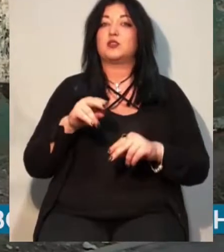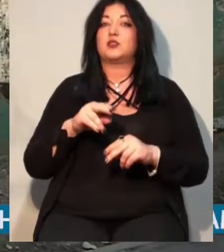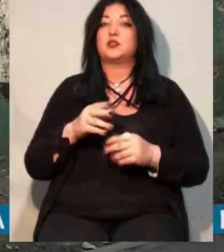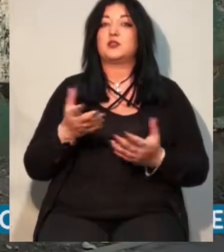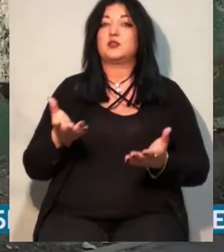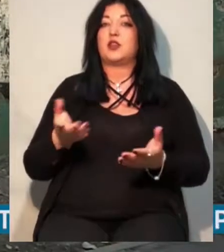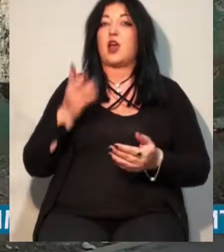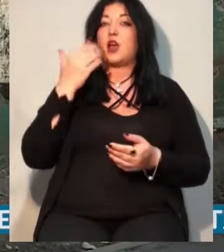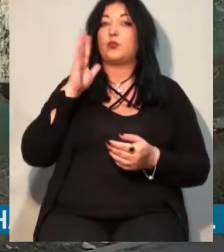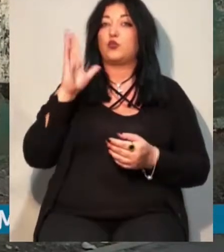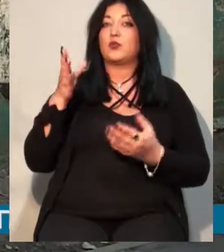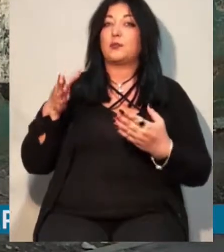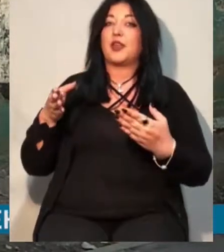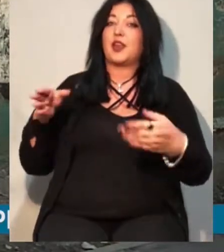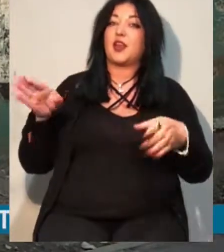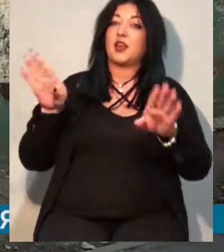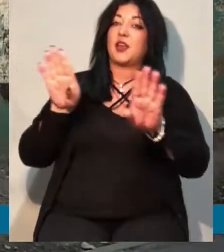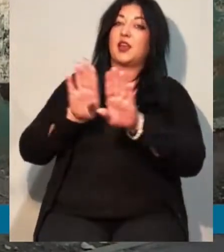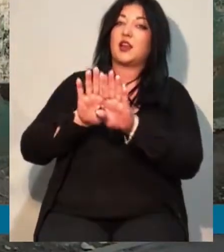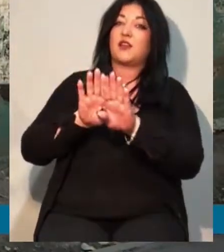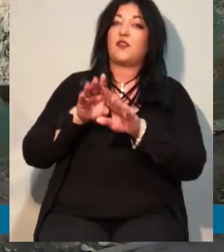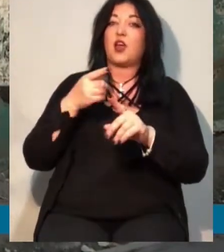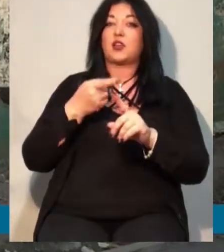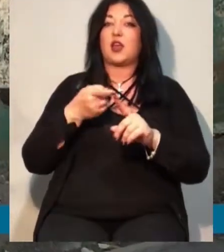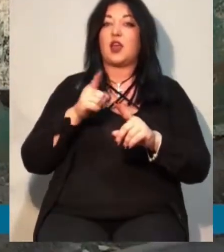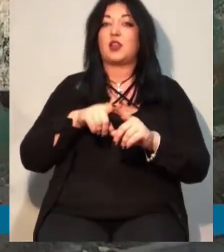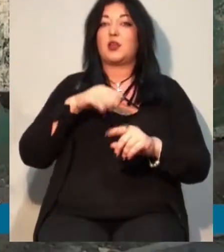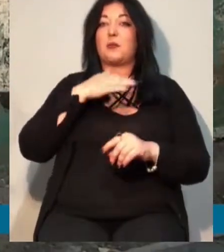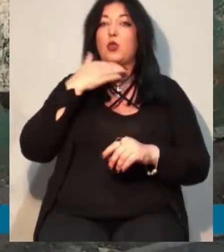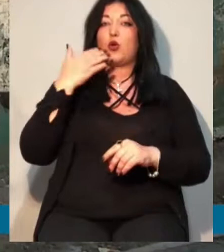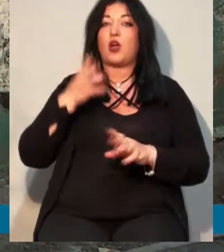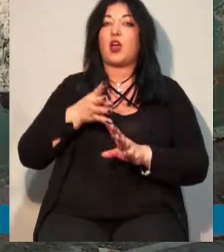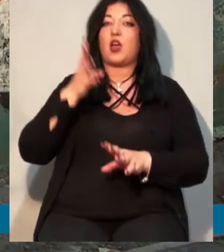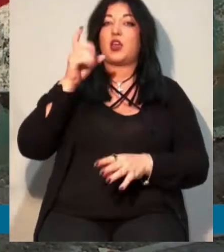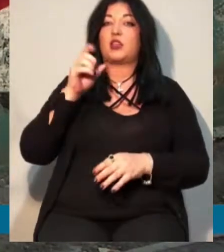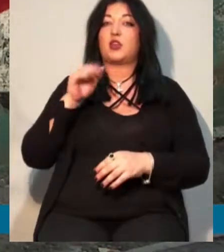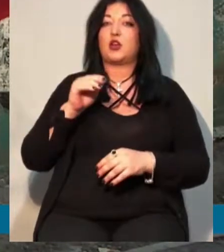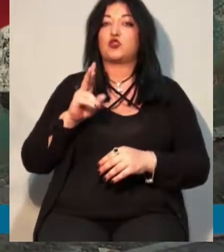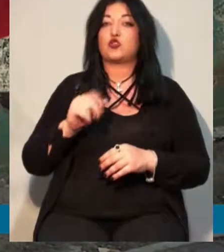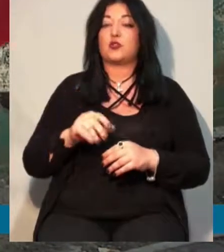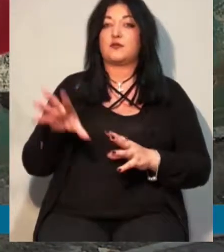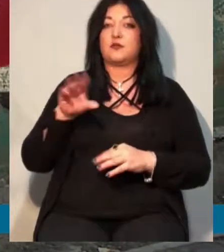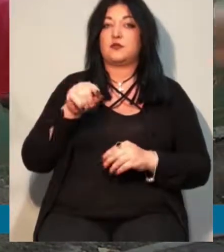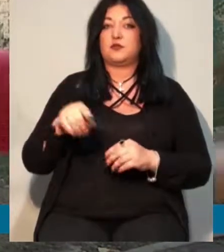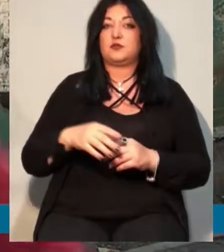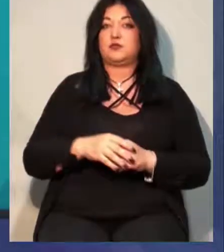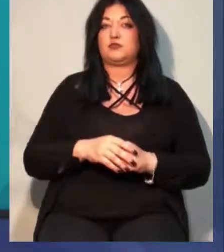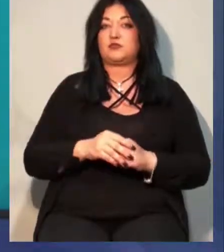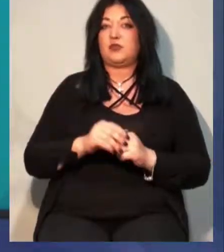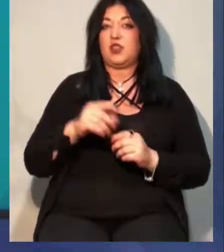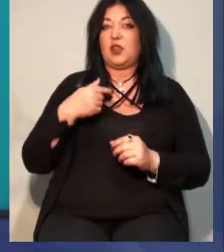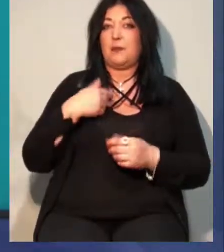перекривати нам все, ця многотажка, вона буде перекриття робити нам.